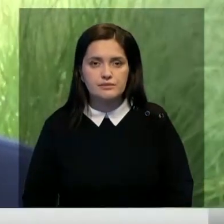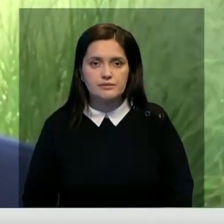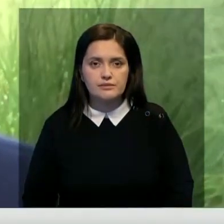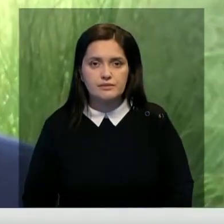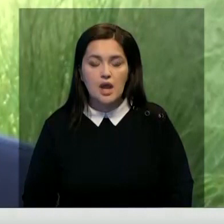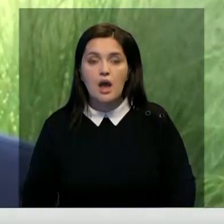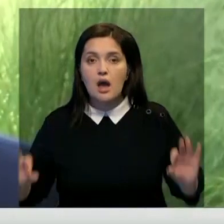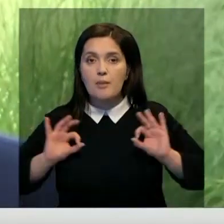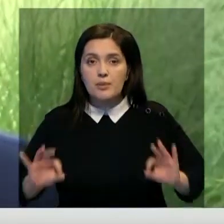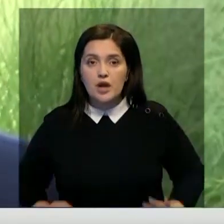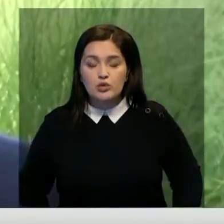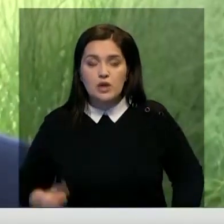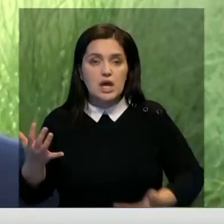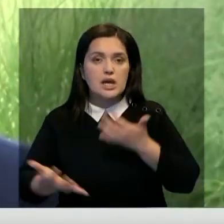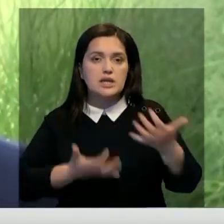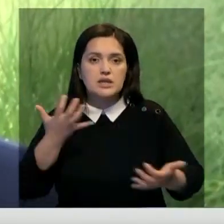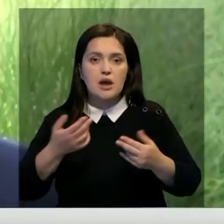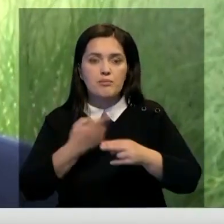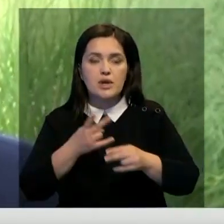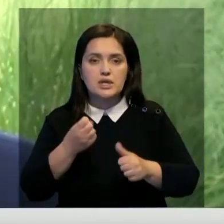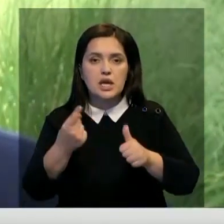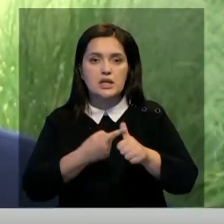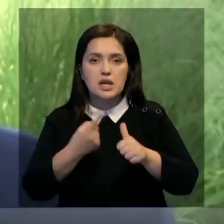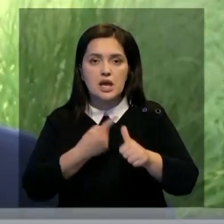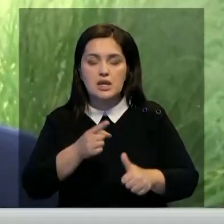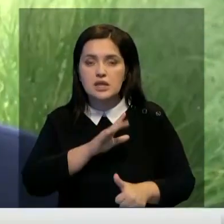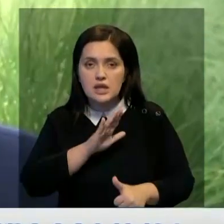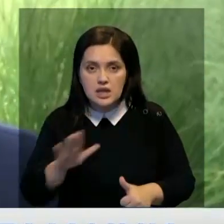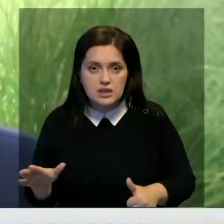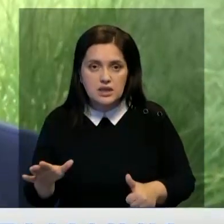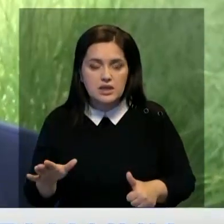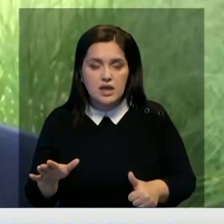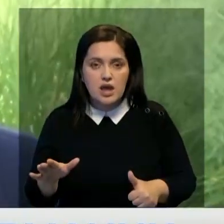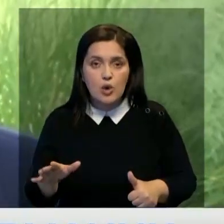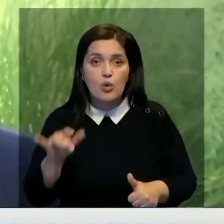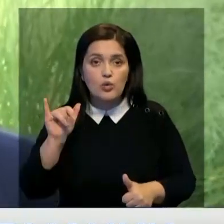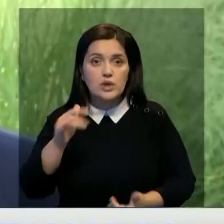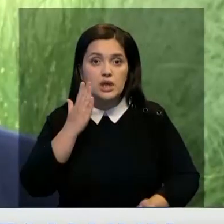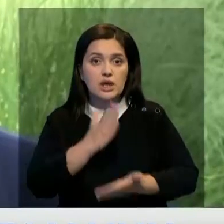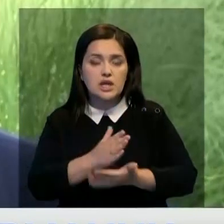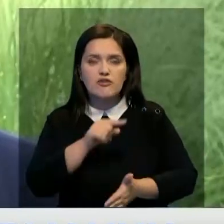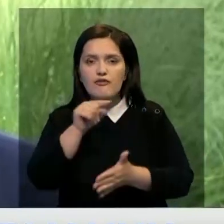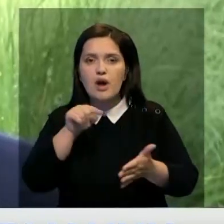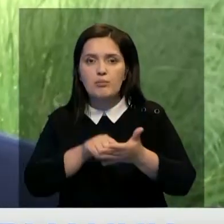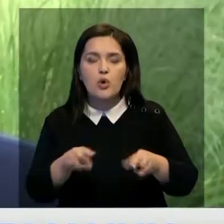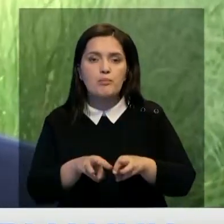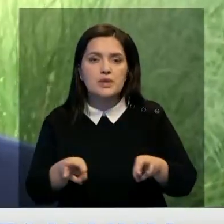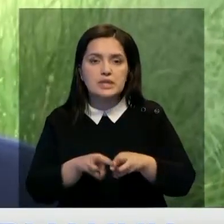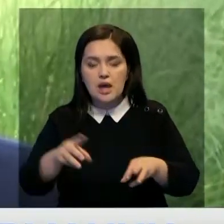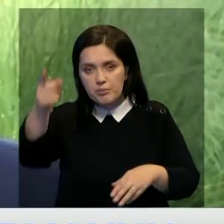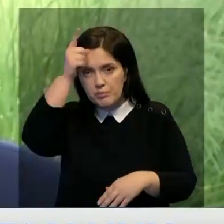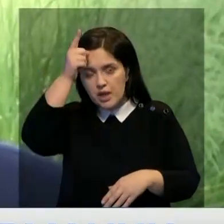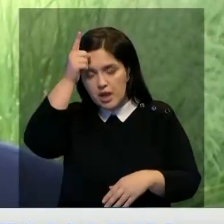Прокуратура ведет расследование в отношении неких неназванных сотрудников нашего отдела в Кёльне. У них появились вопросы к министерствам в Берлине,